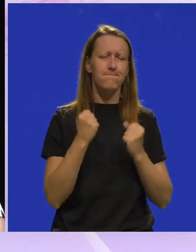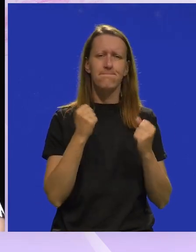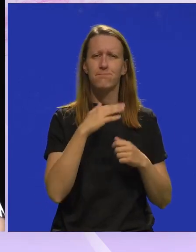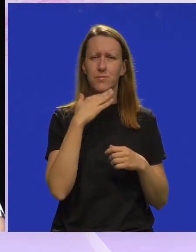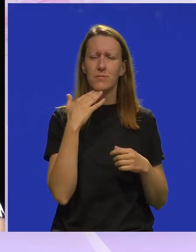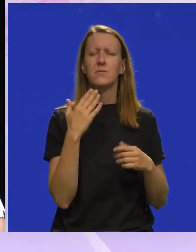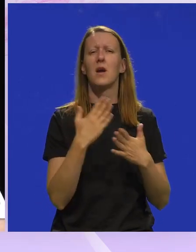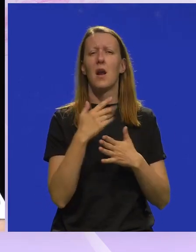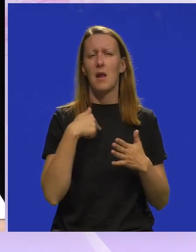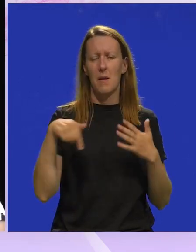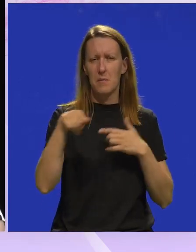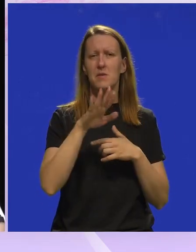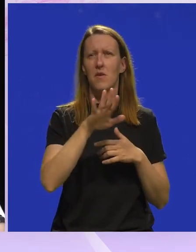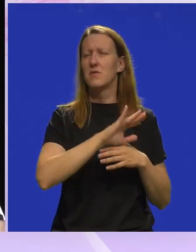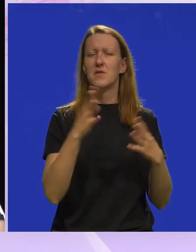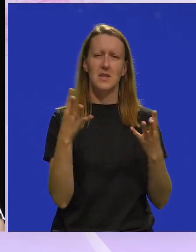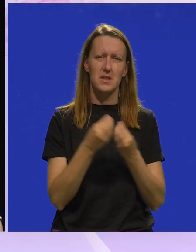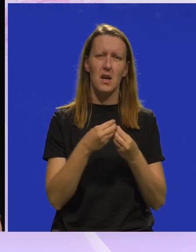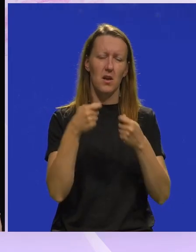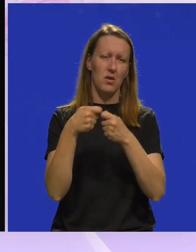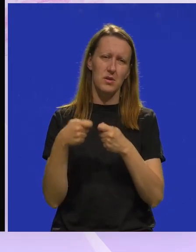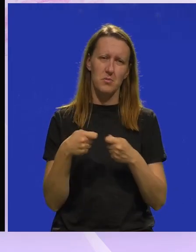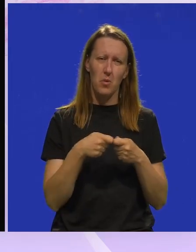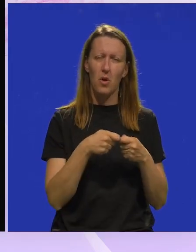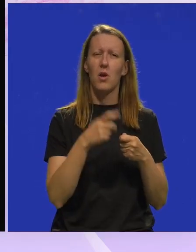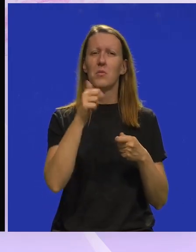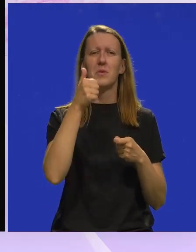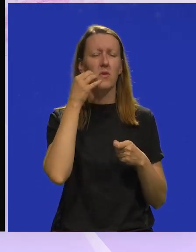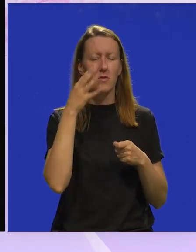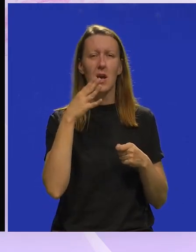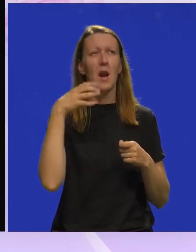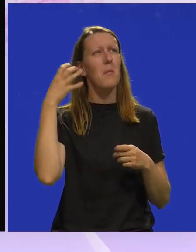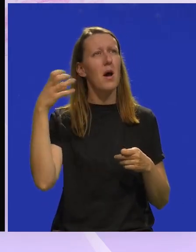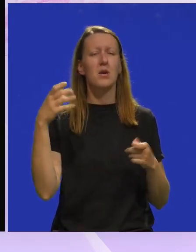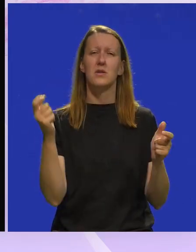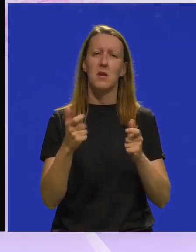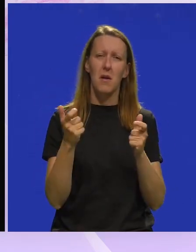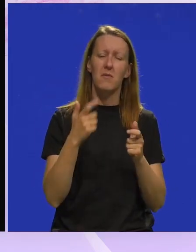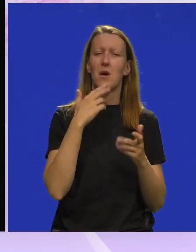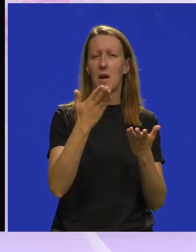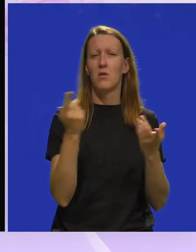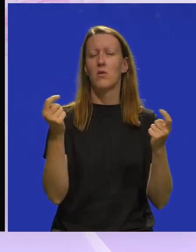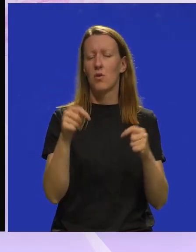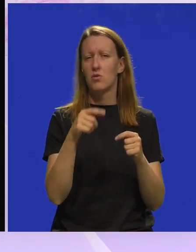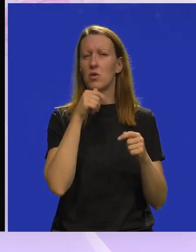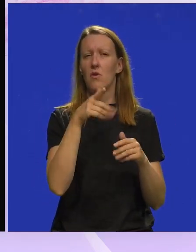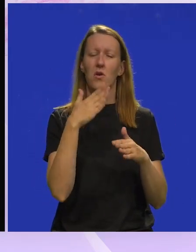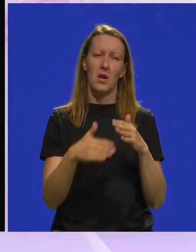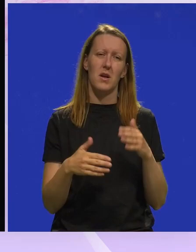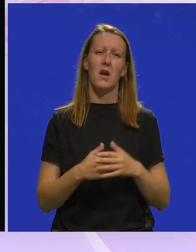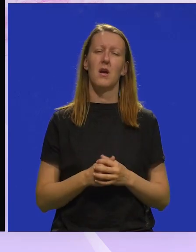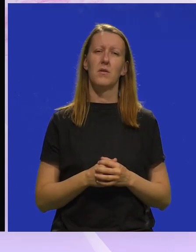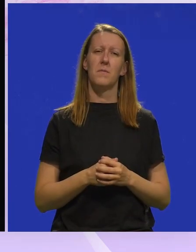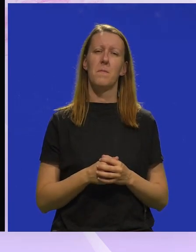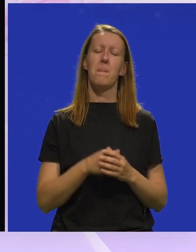ali mi smo se ovako svi zajedno spojili, od prvog dana maštali, zabavljali se, pa eto, došlo i ovo na kraju.